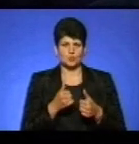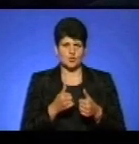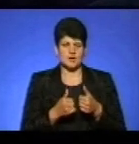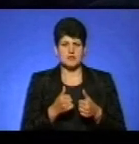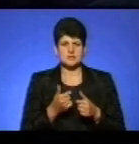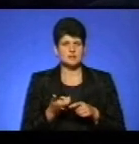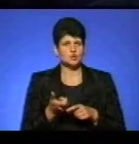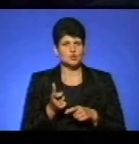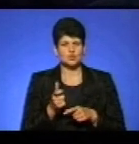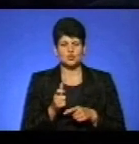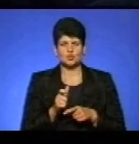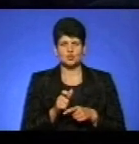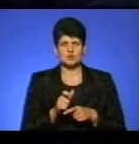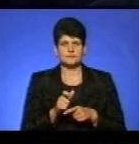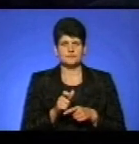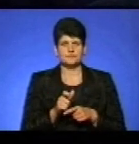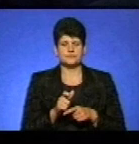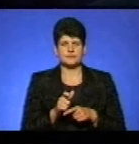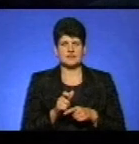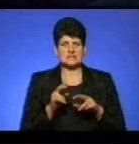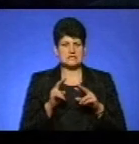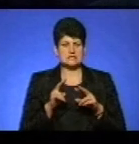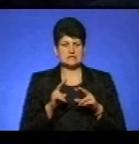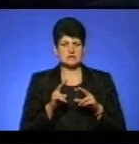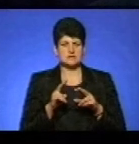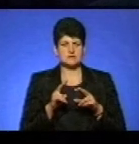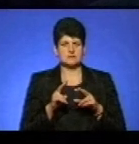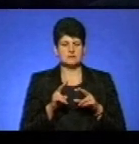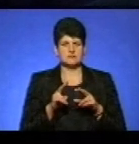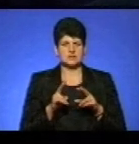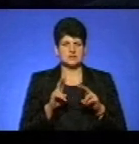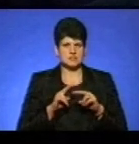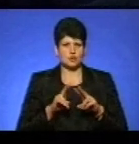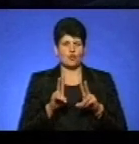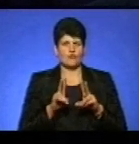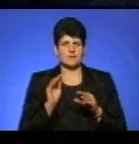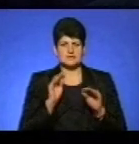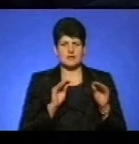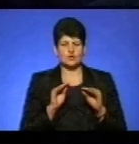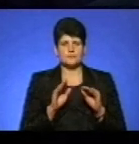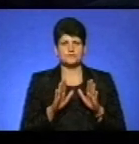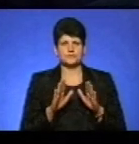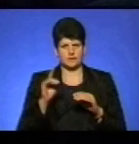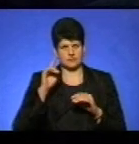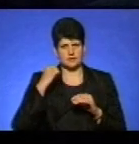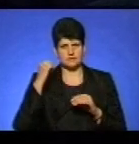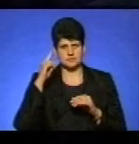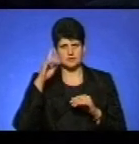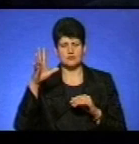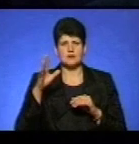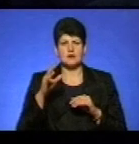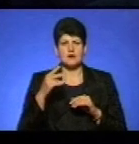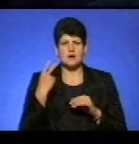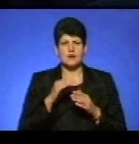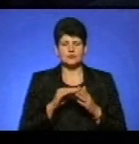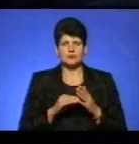з дуже зірковим складом авторів. І глядач там сприймав нас дуже добре. І от